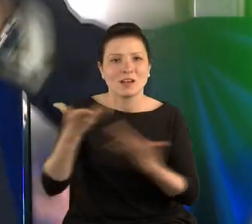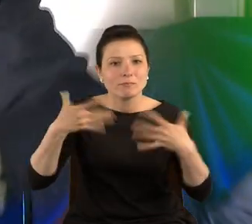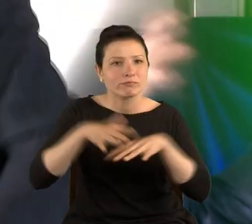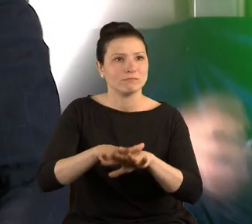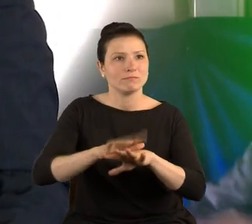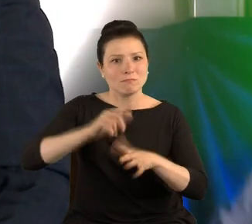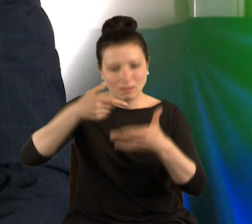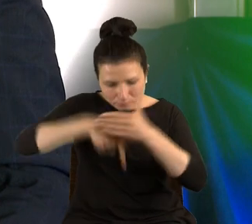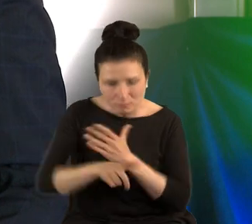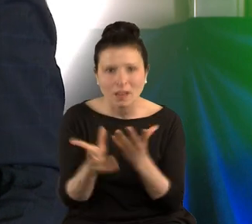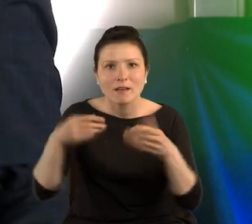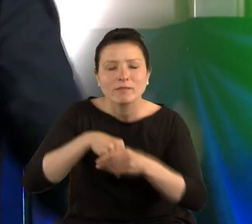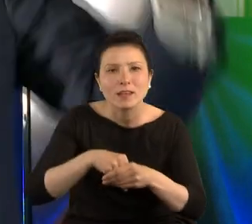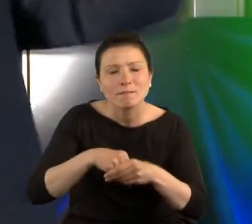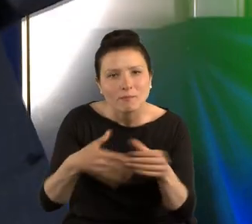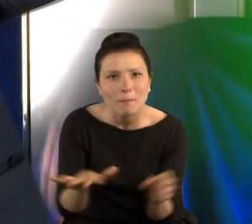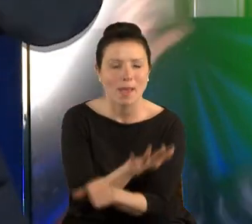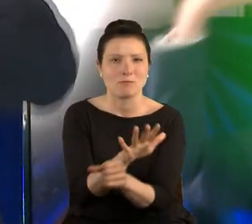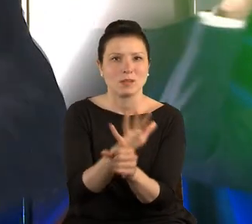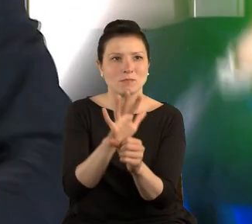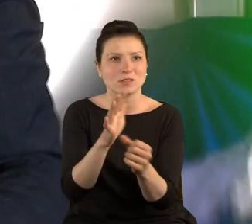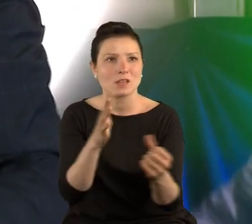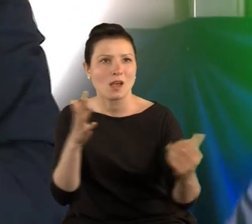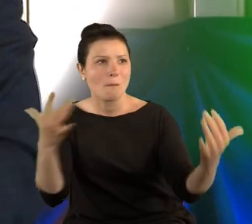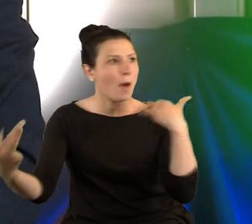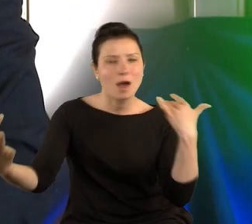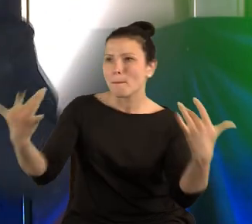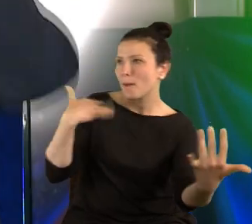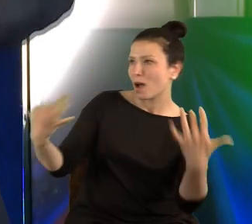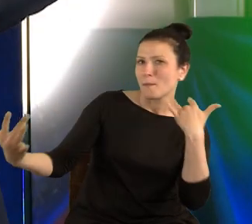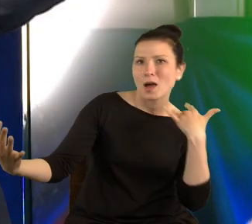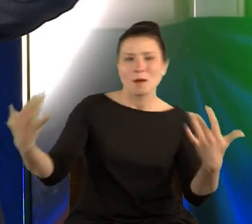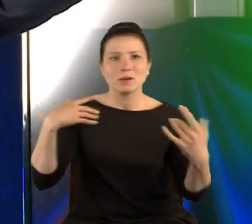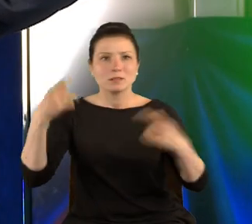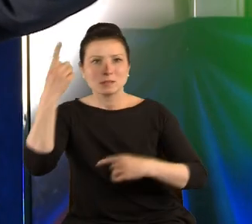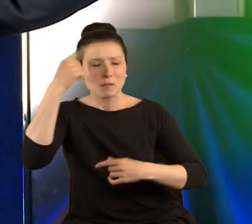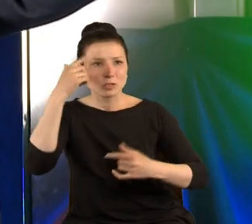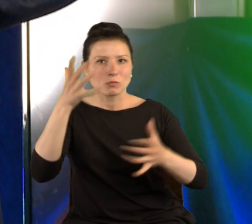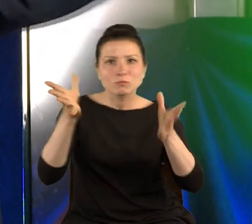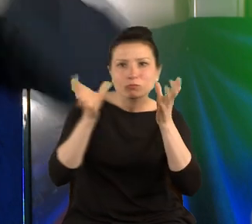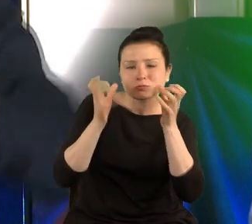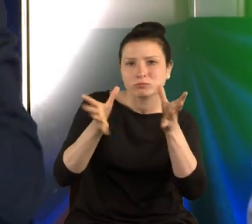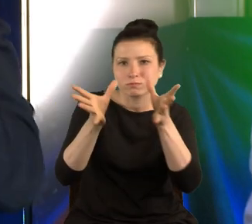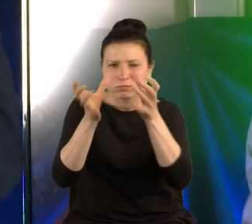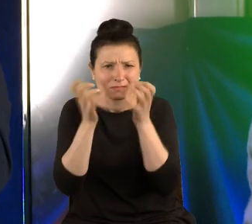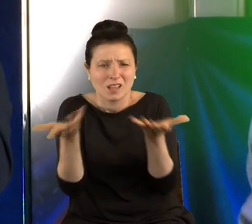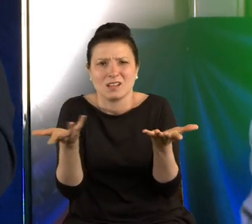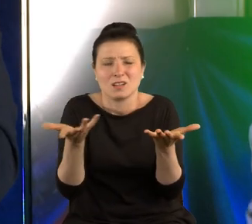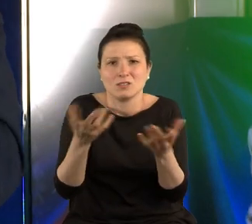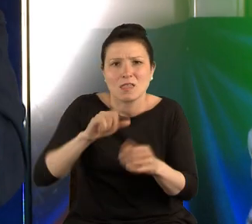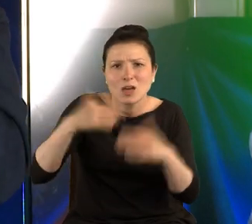zanurzymy, która będzie nas atakować z wszystkich stron. Czy nasze zmysły i umysły otępiały?